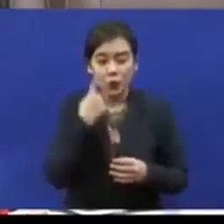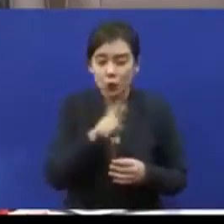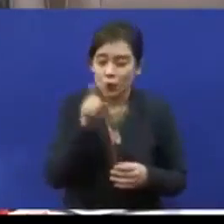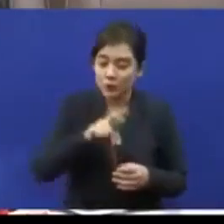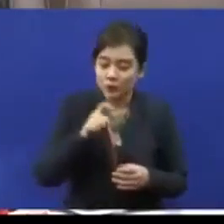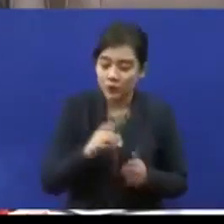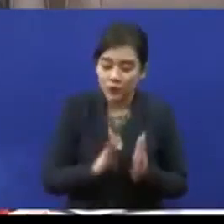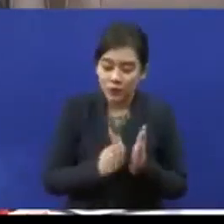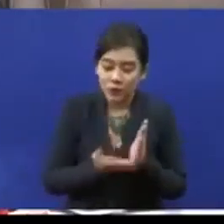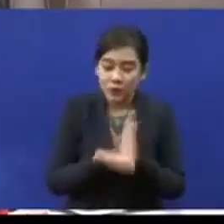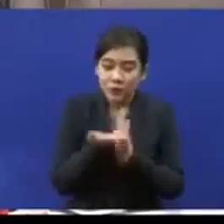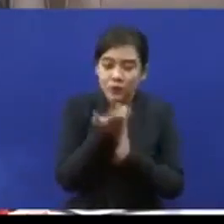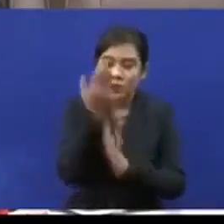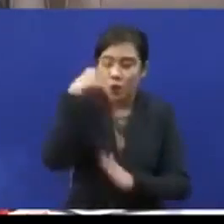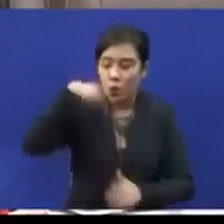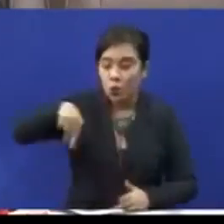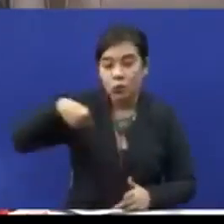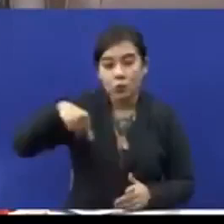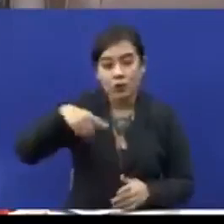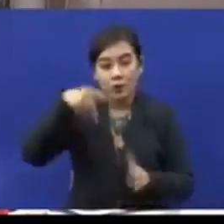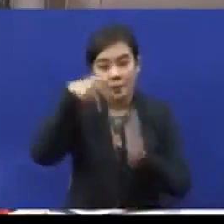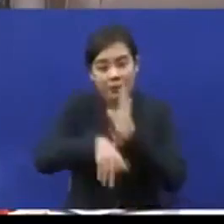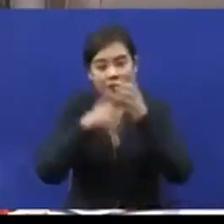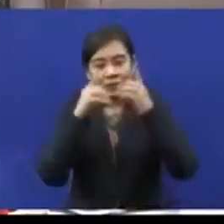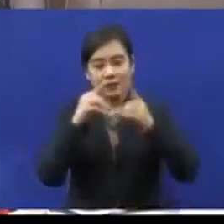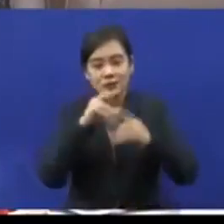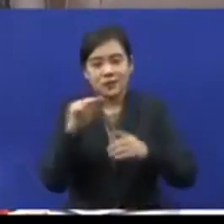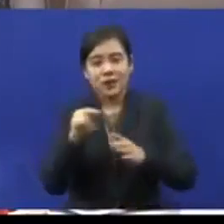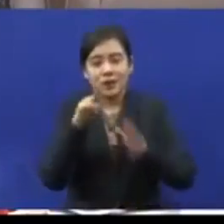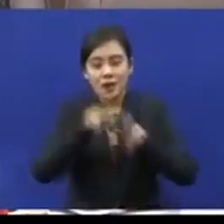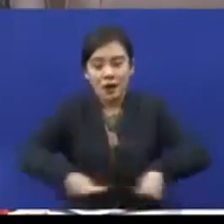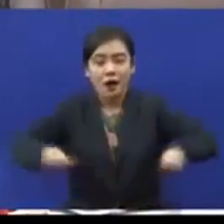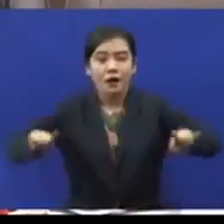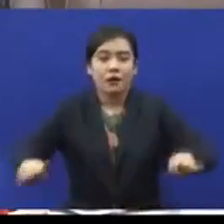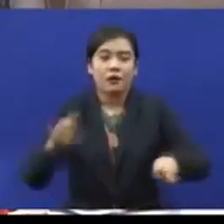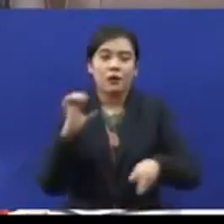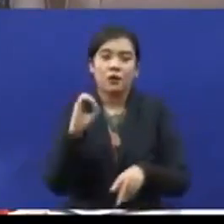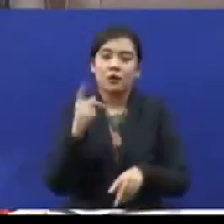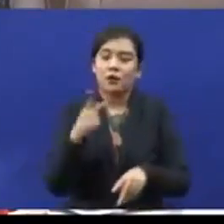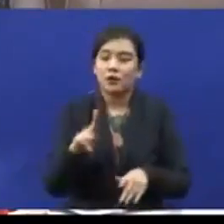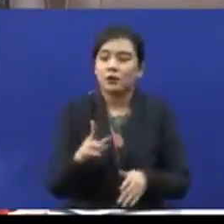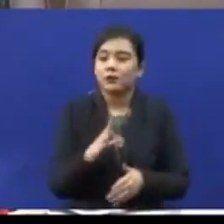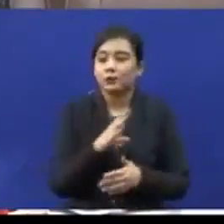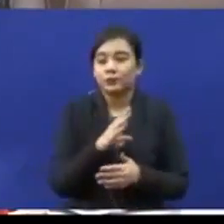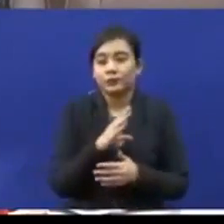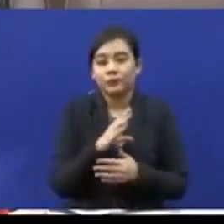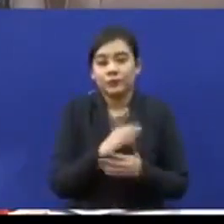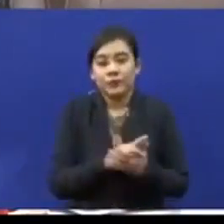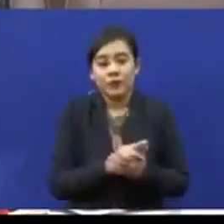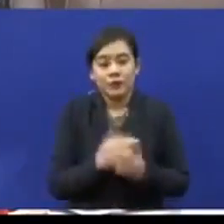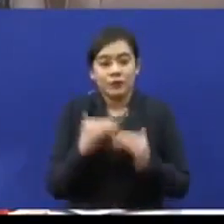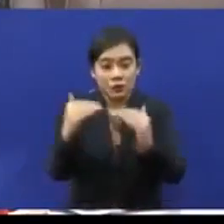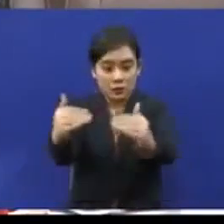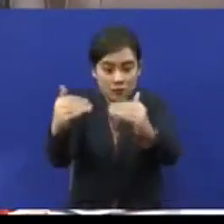meningkatkan kualiti pendidikan kanak-kanak OKU. Tuan Speaker, seterusnya saya ingin